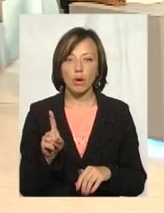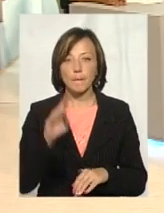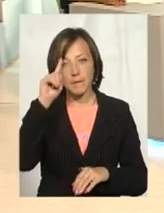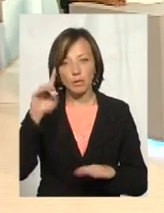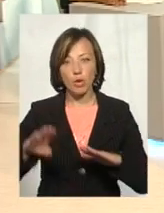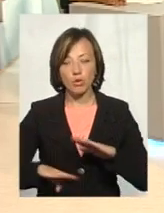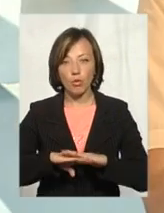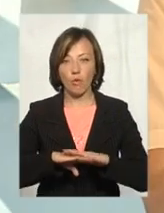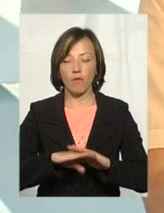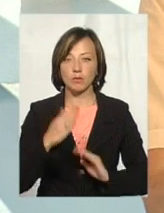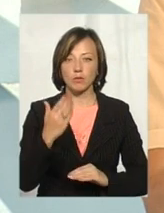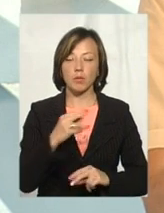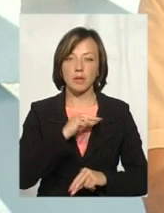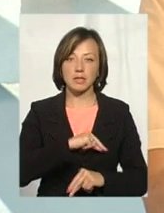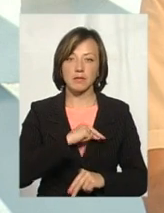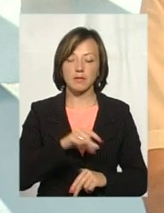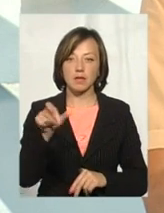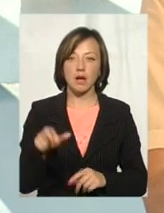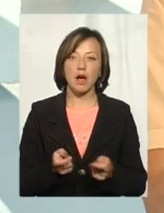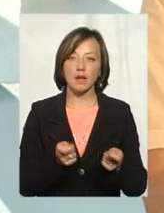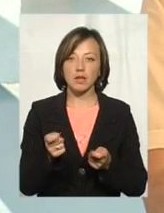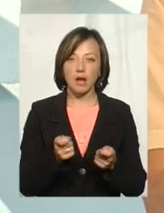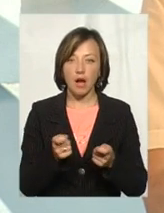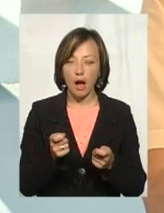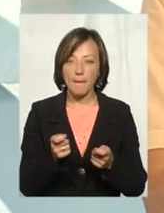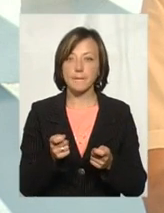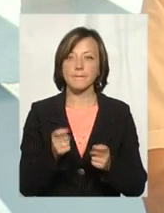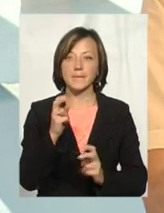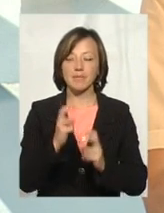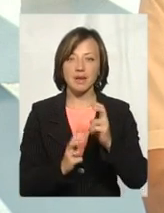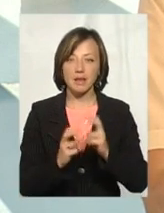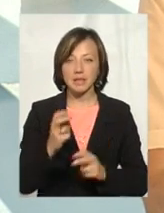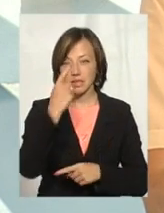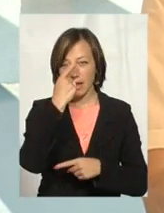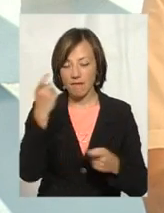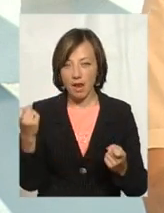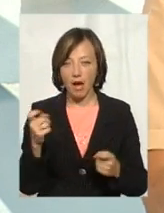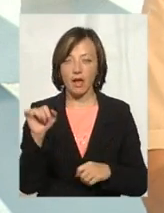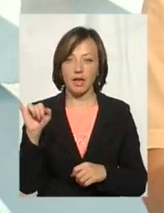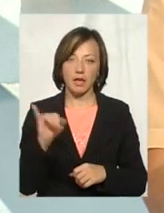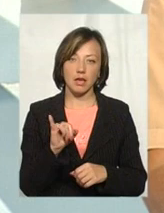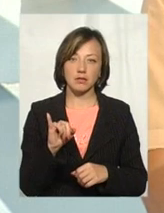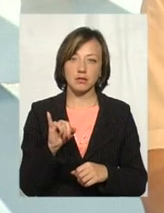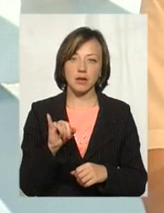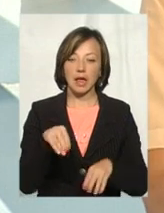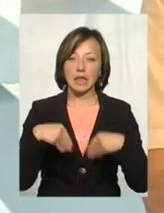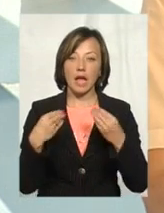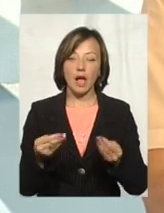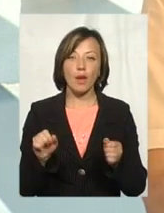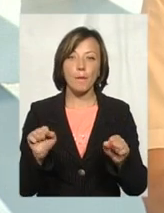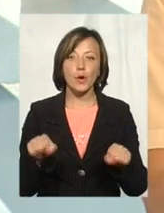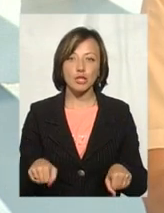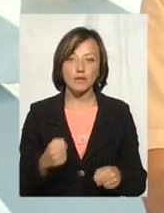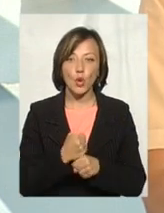підпорядкованого йому працівника, керівника комбінату комунальних підприємств, коли він заявляє і дає йому можливість